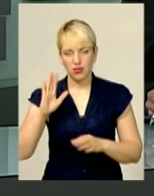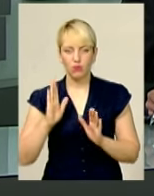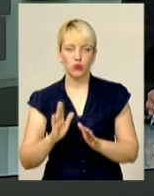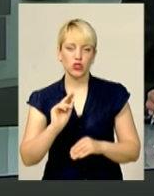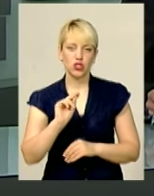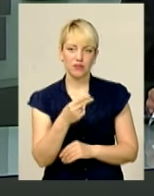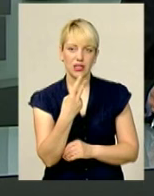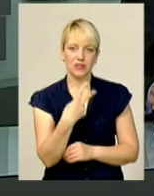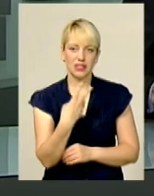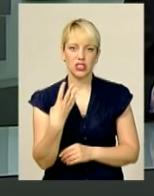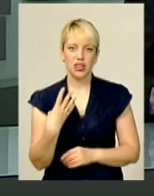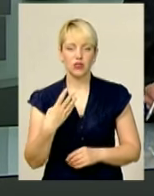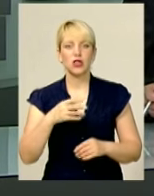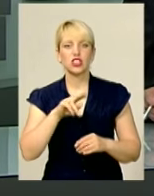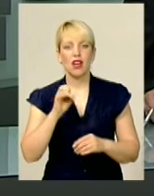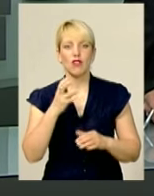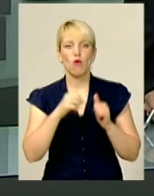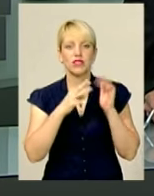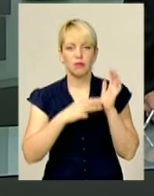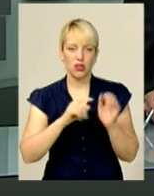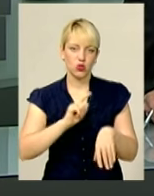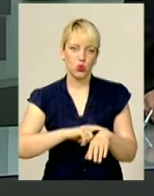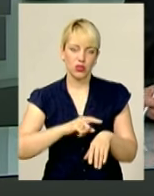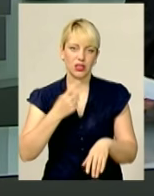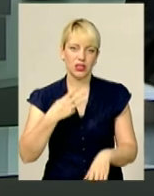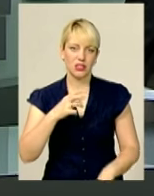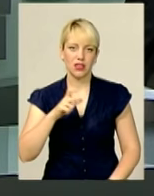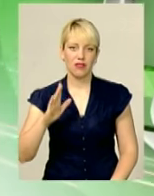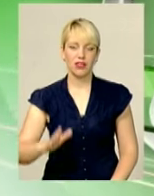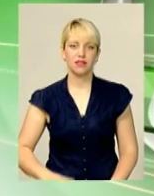четвер, 23 червня о 18 годині 30 хвилин.